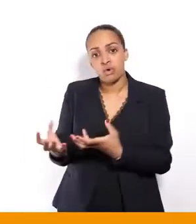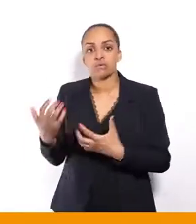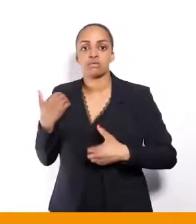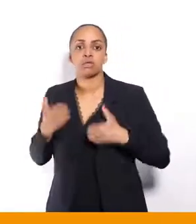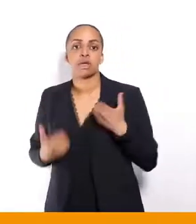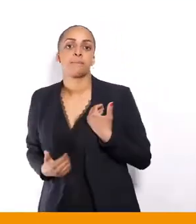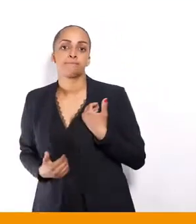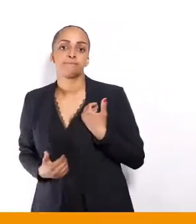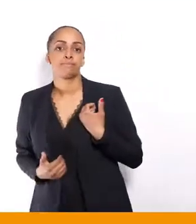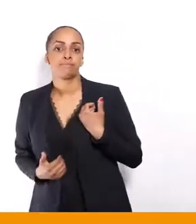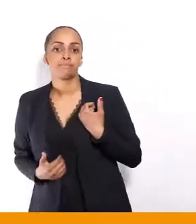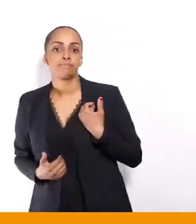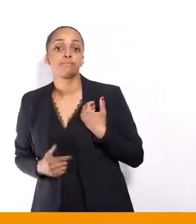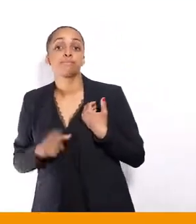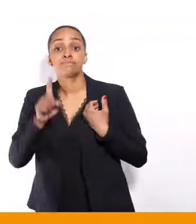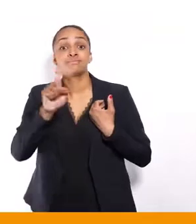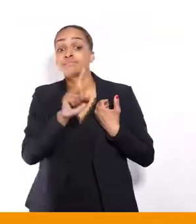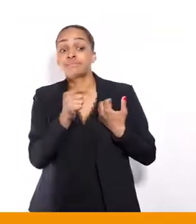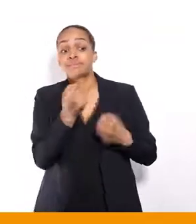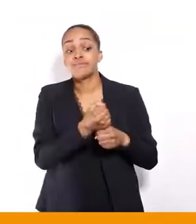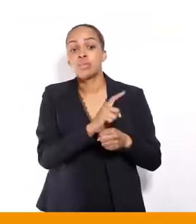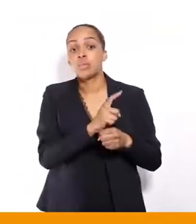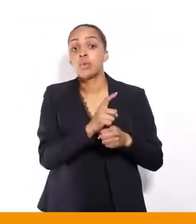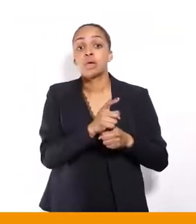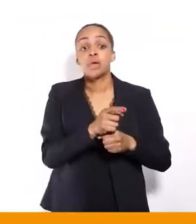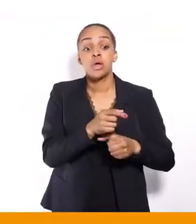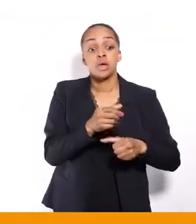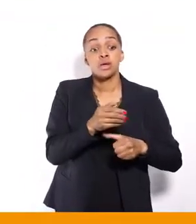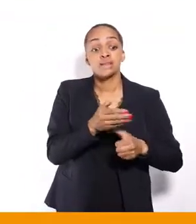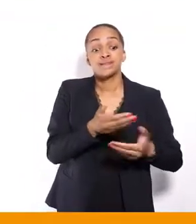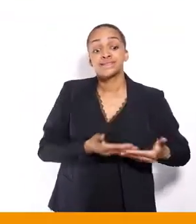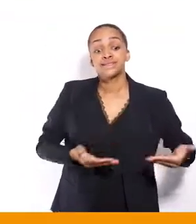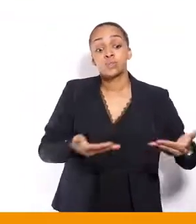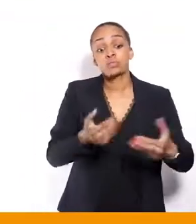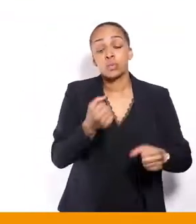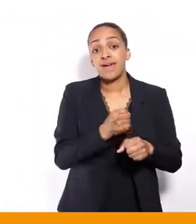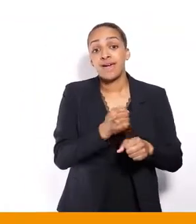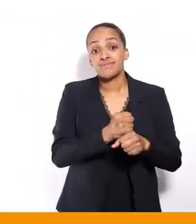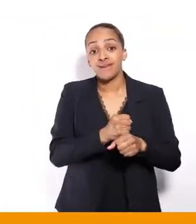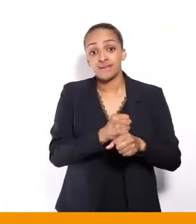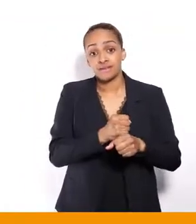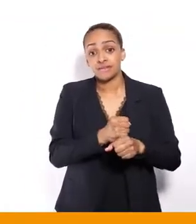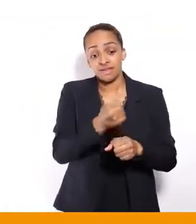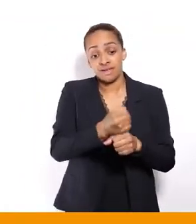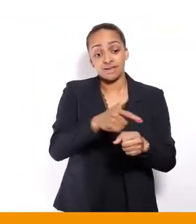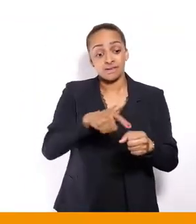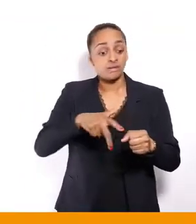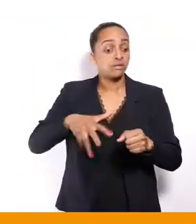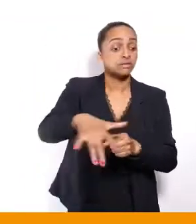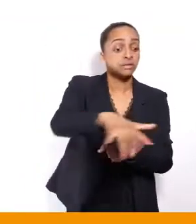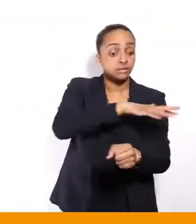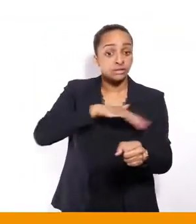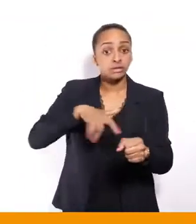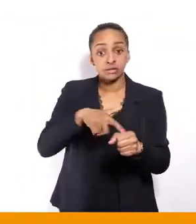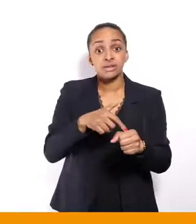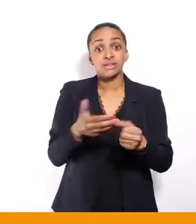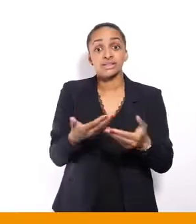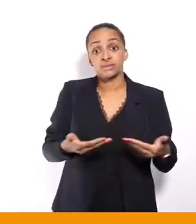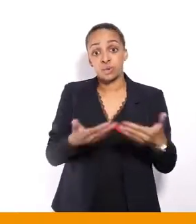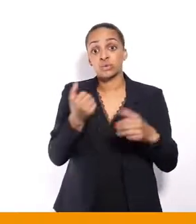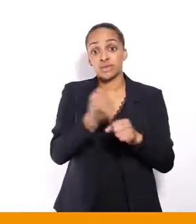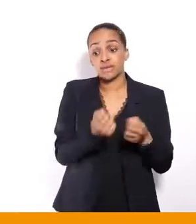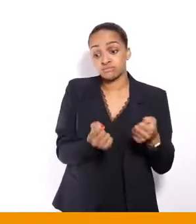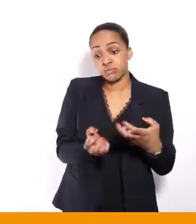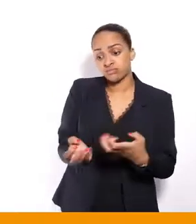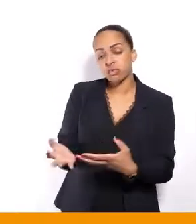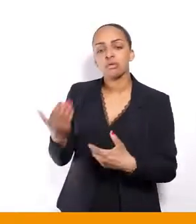enfin, les conditions de travail crée du handicap, et notamment pour des personnes âgées,